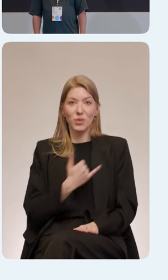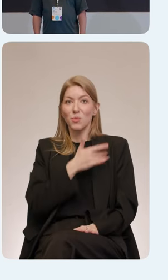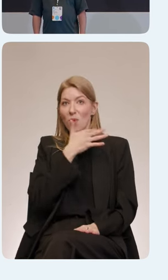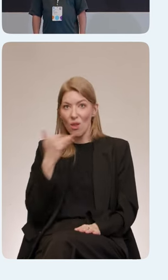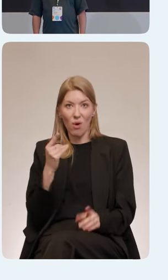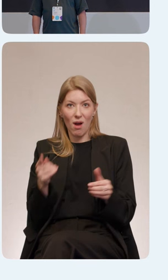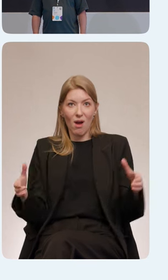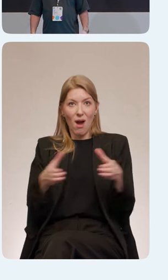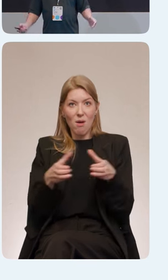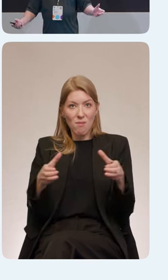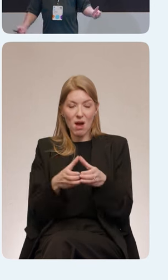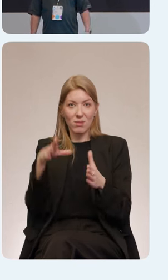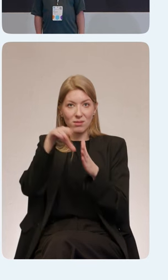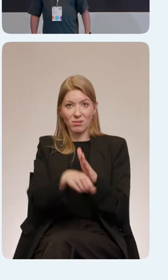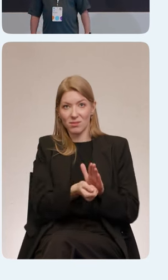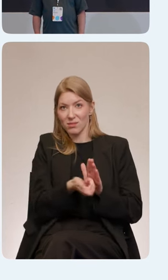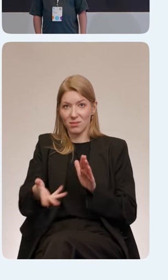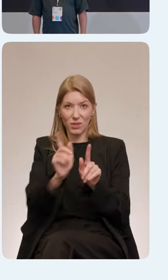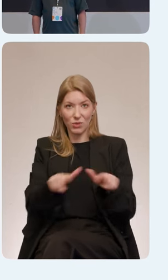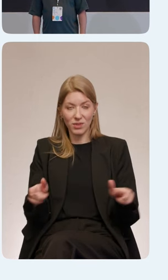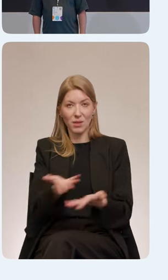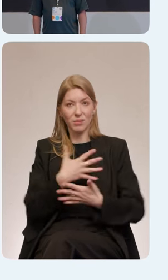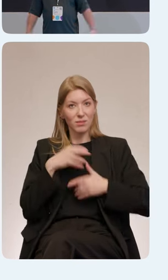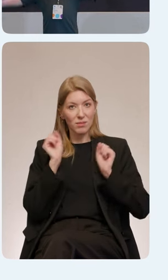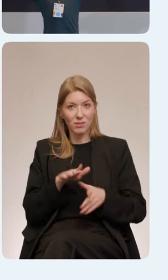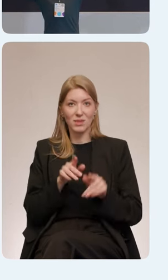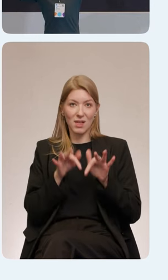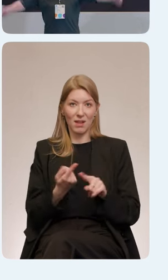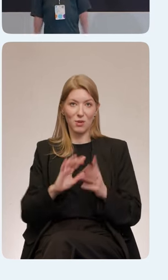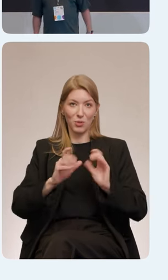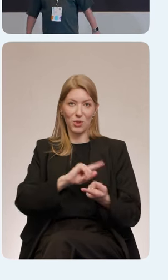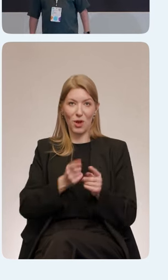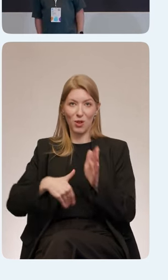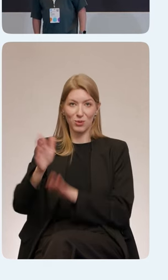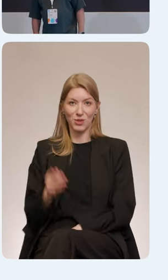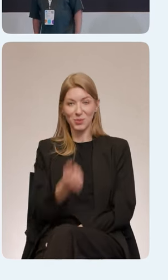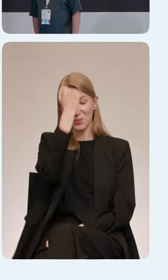которая садится и делает мир лучше. Спасибо. Спасибо.